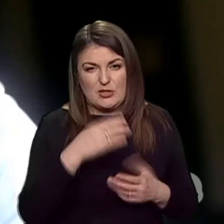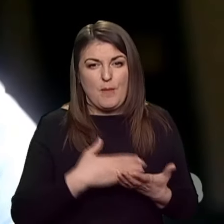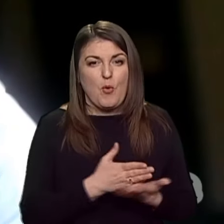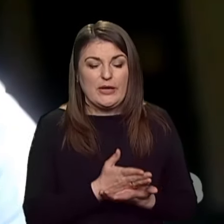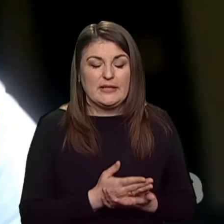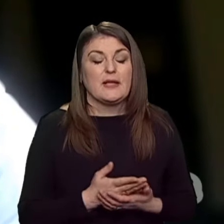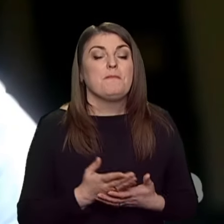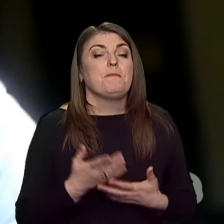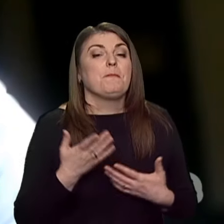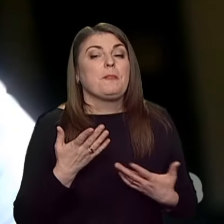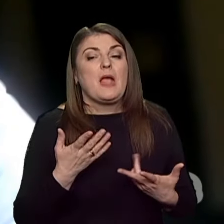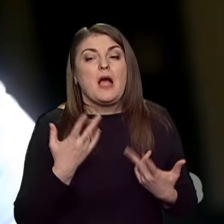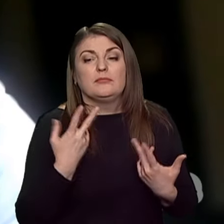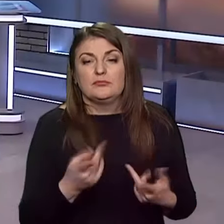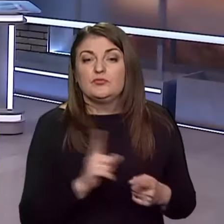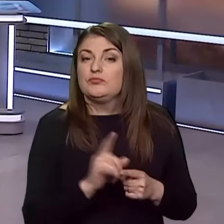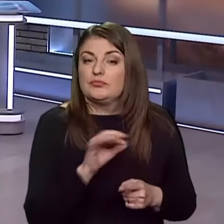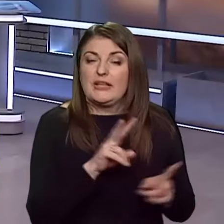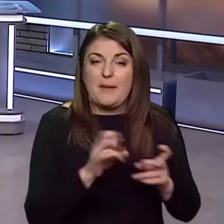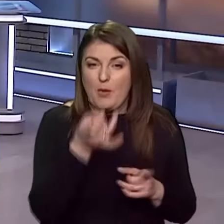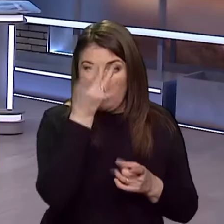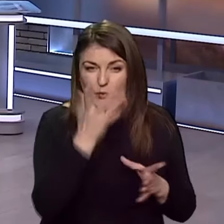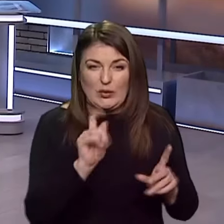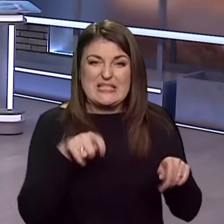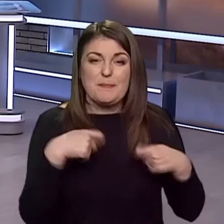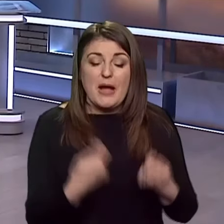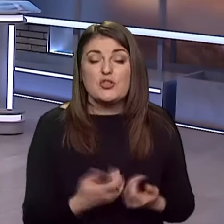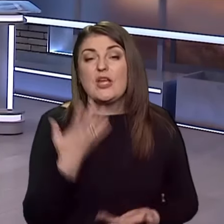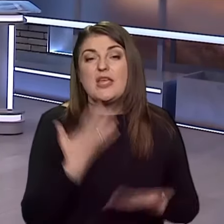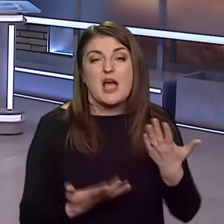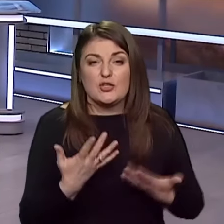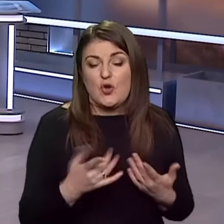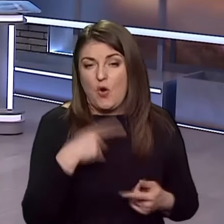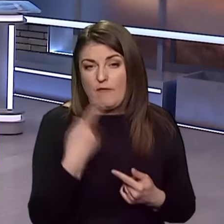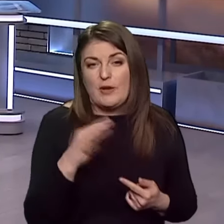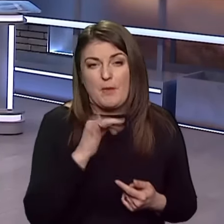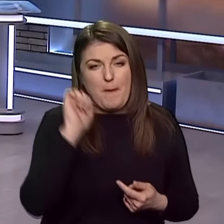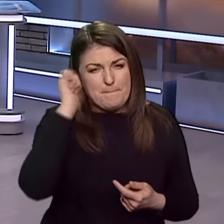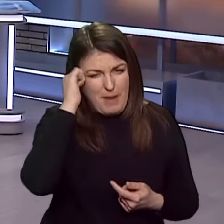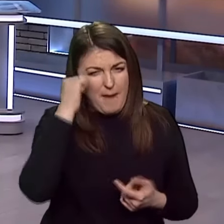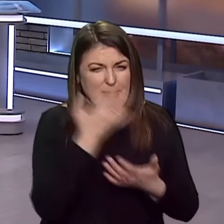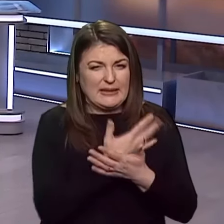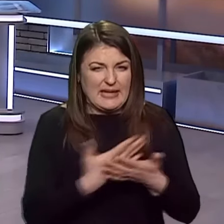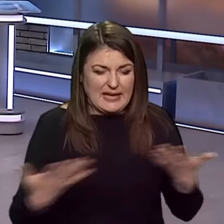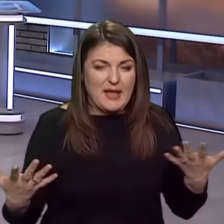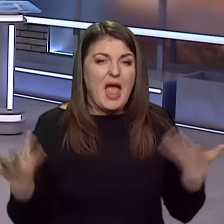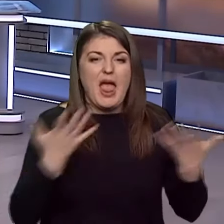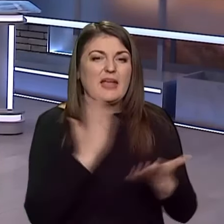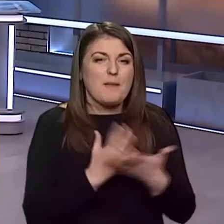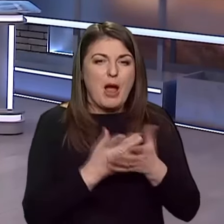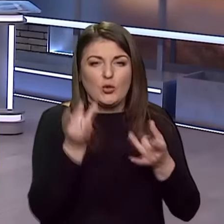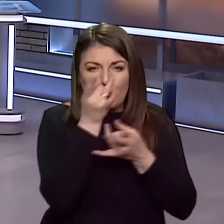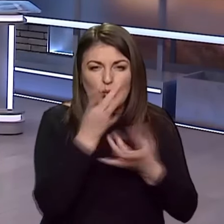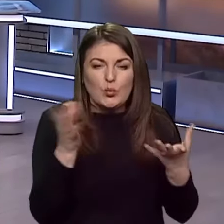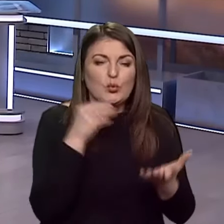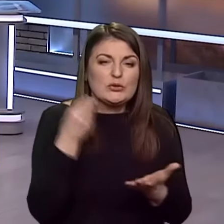Пане Володимире, ви вже торкнулися тему культурної спадщини. Якщо говорити про пам'ятники, які мають культурну